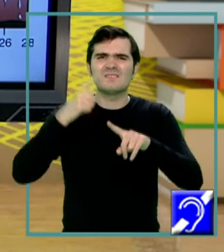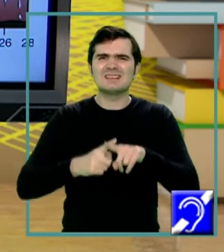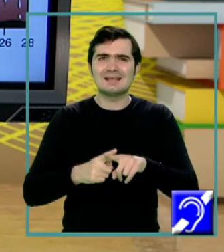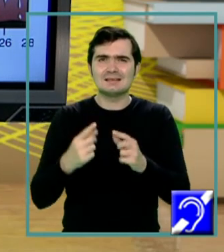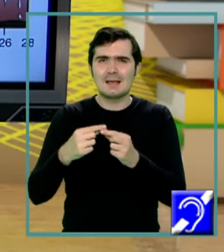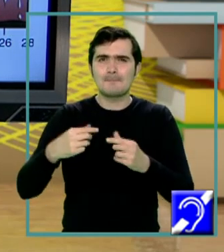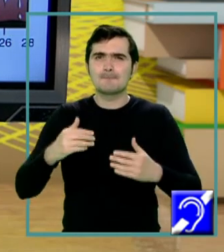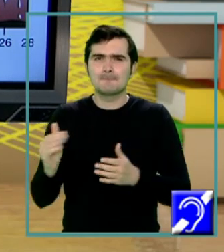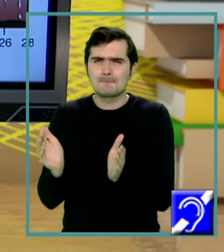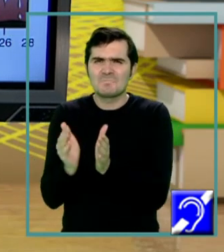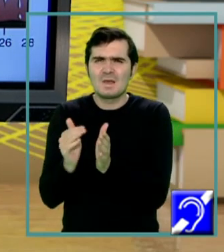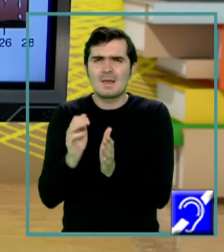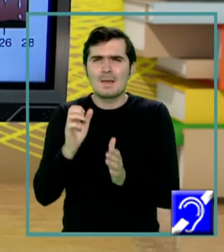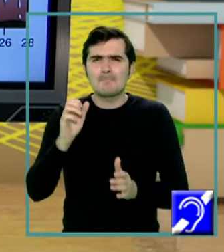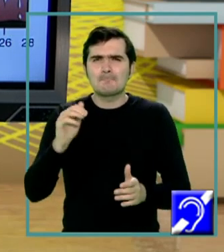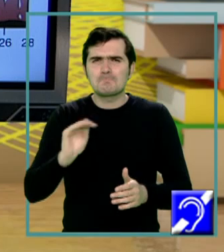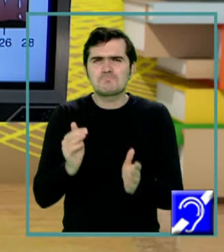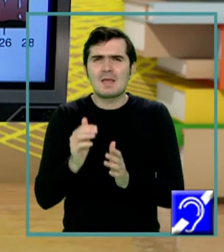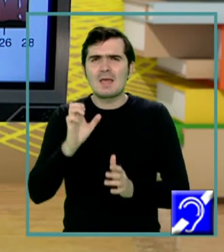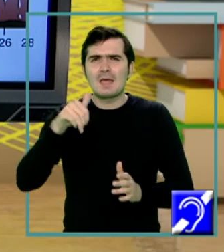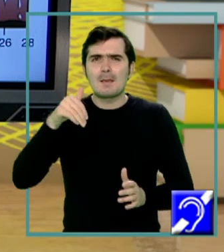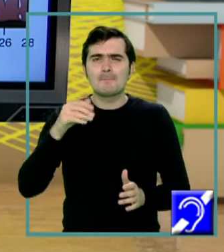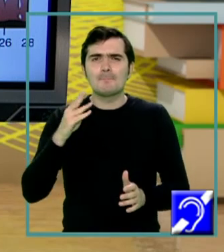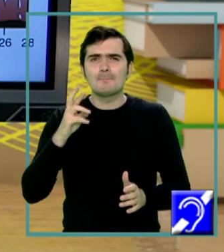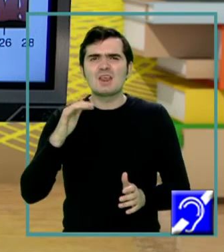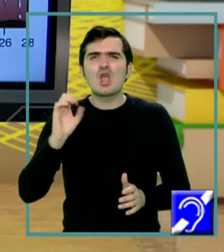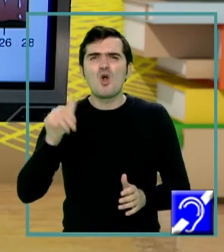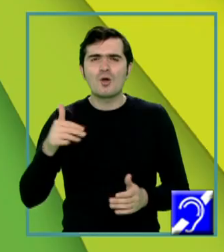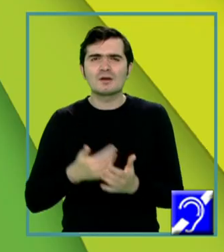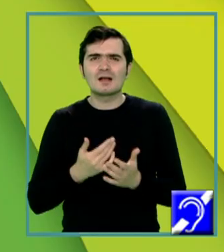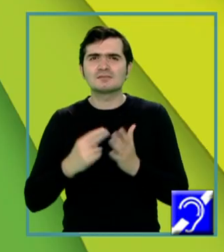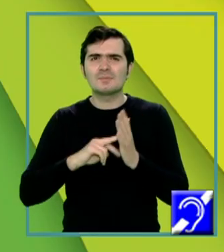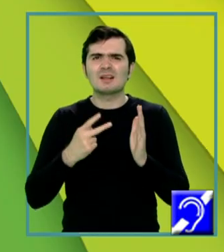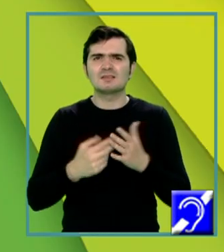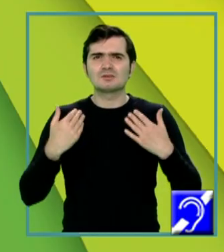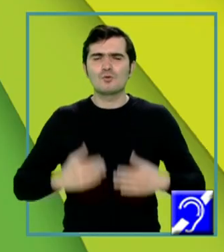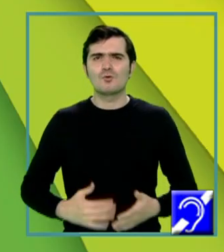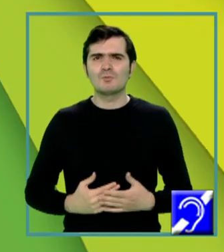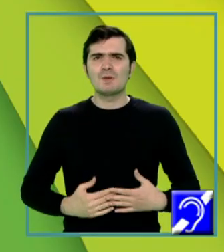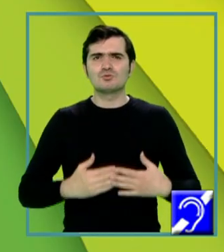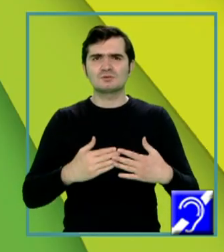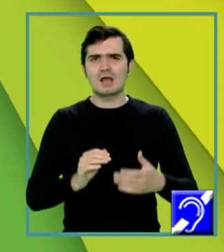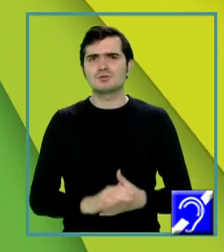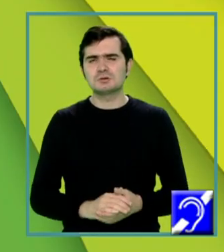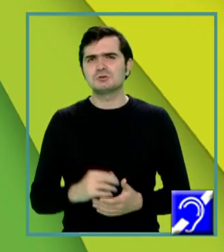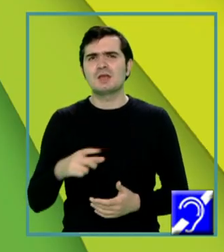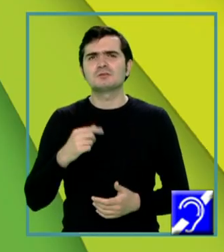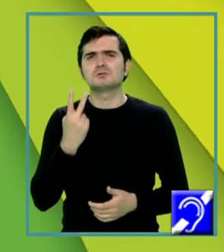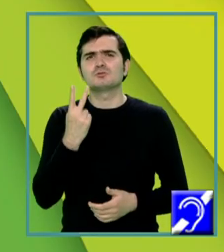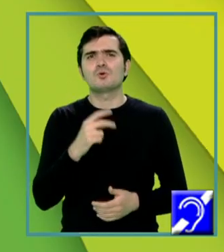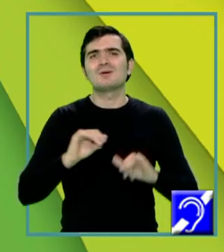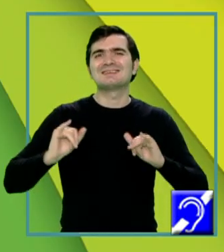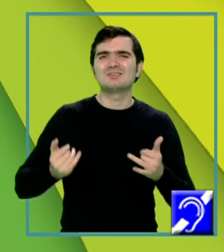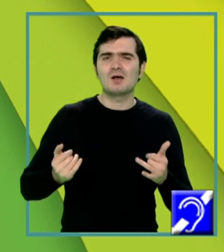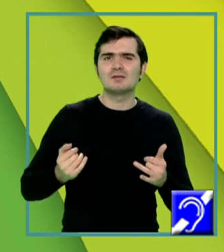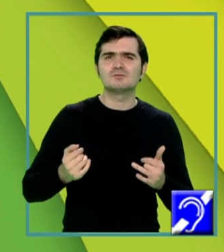Deci progesteronul, iată, începe să pregătească corpul pentru sarcină. Evident, nu pot fi decât două situații în continuare,